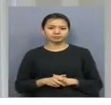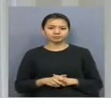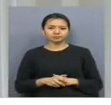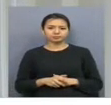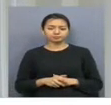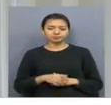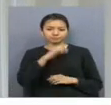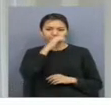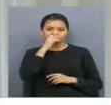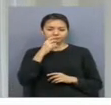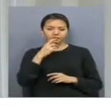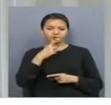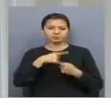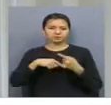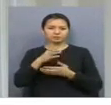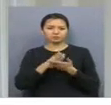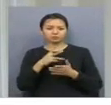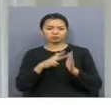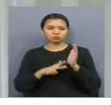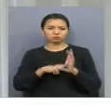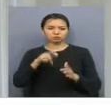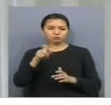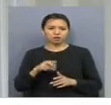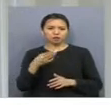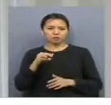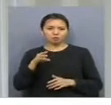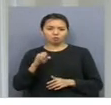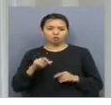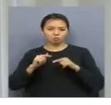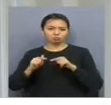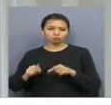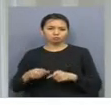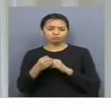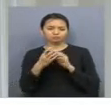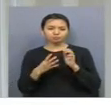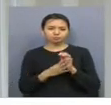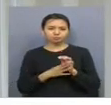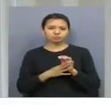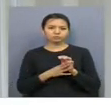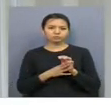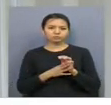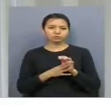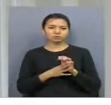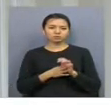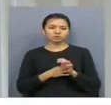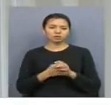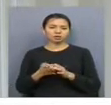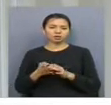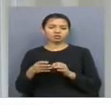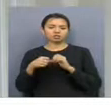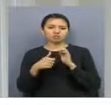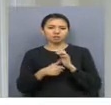Соның ішінде жеге кәсіп орындарға 80 адам. Квота бойынша орналасықандар 19, ақылы қоғамдық жұмыстарға 16,